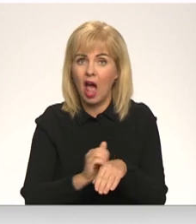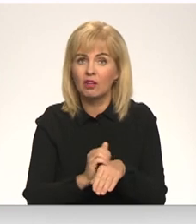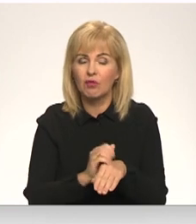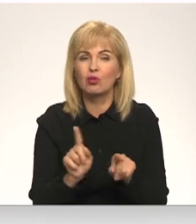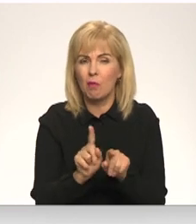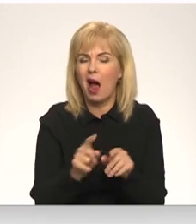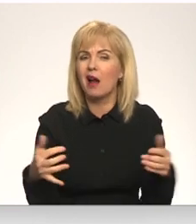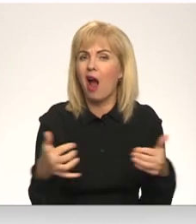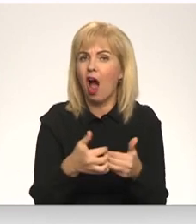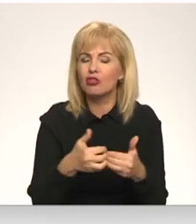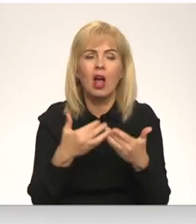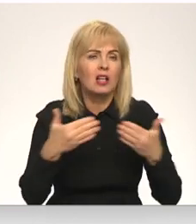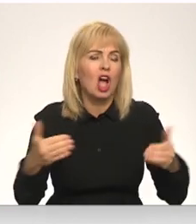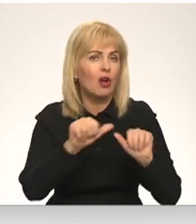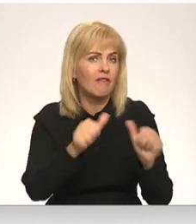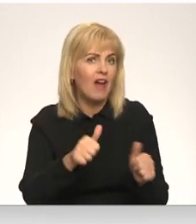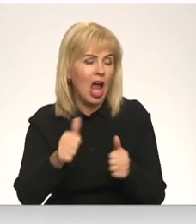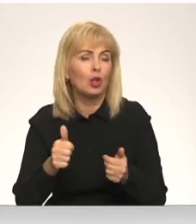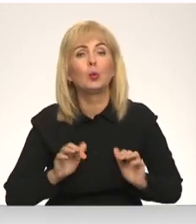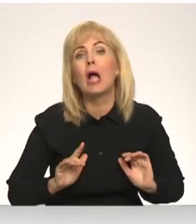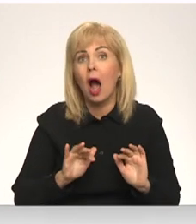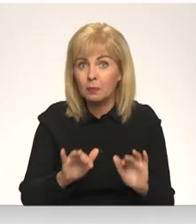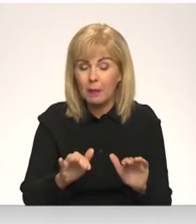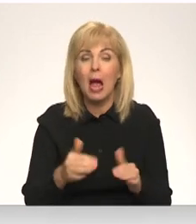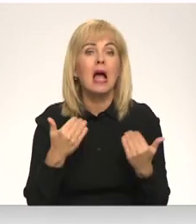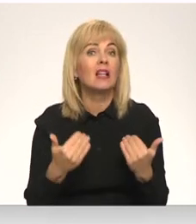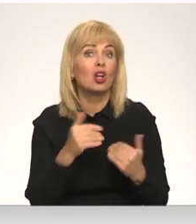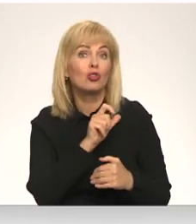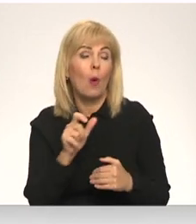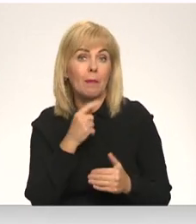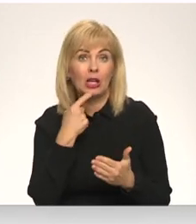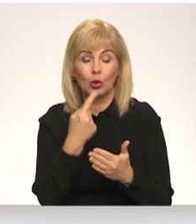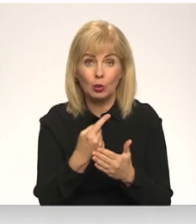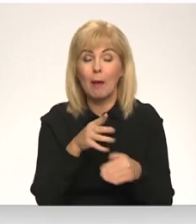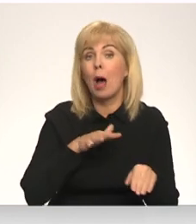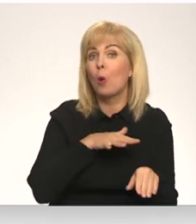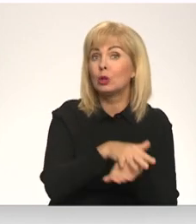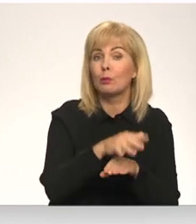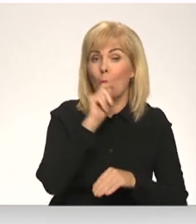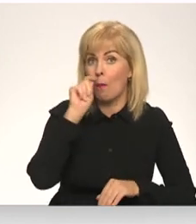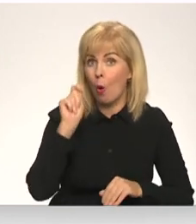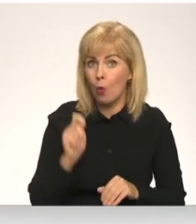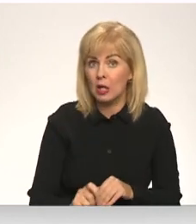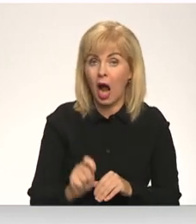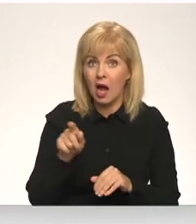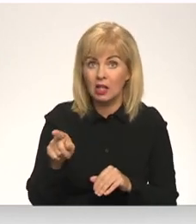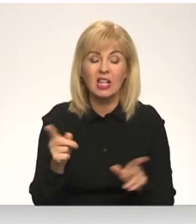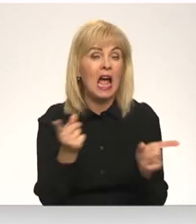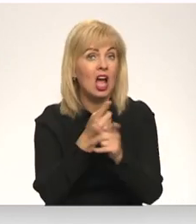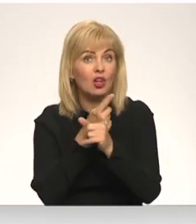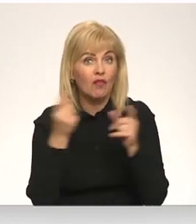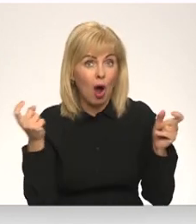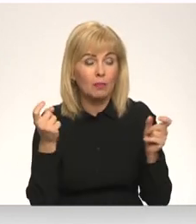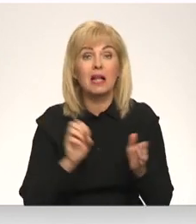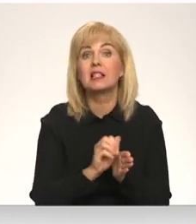Dažāda veida darbības. Mēs runājam šobrīd par šo uzbrukumu Ukraiņas informācijas